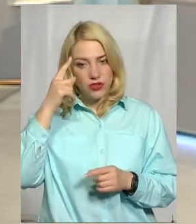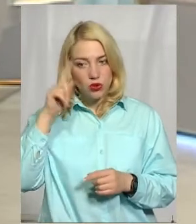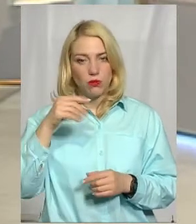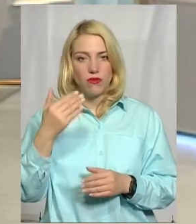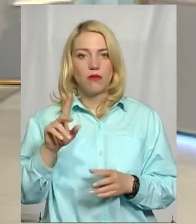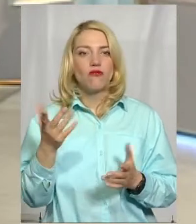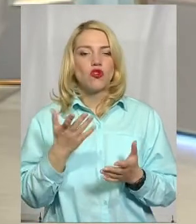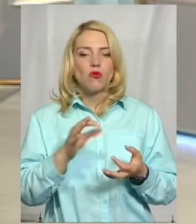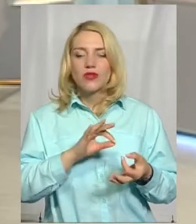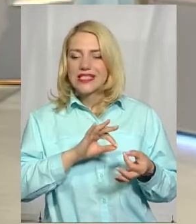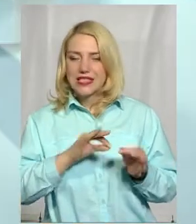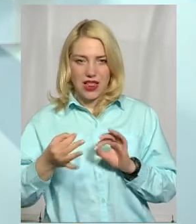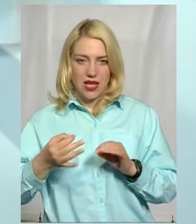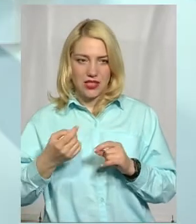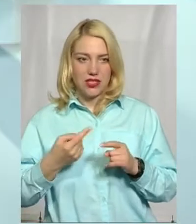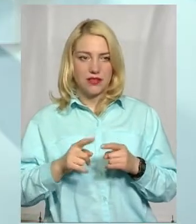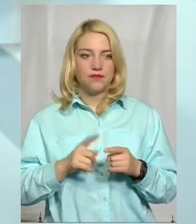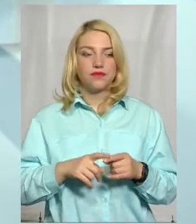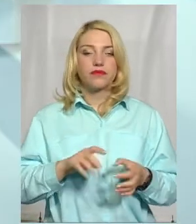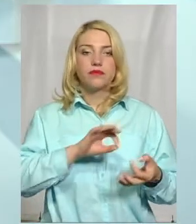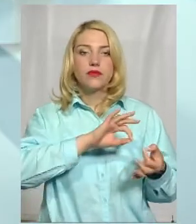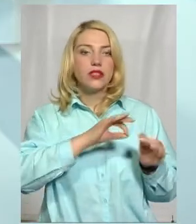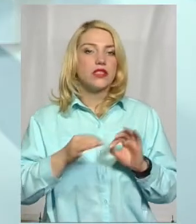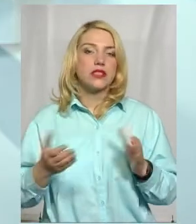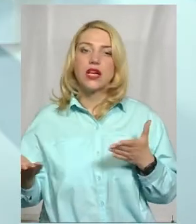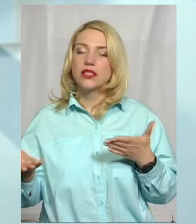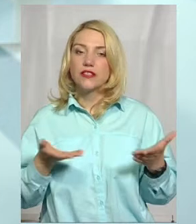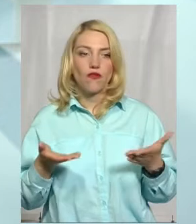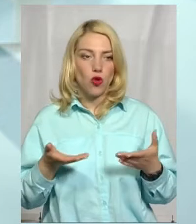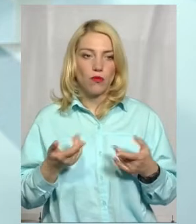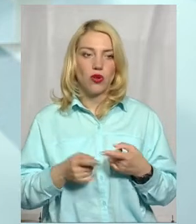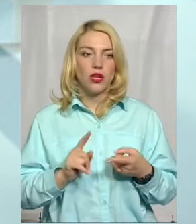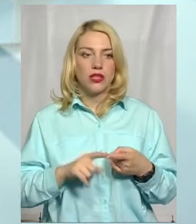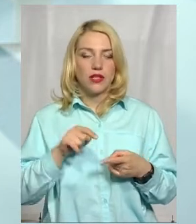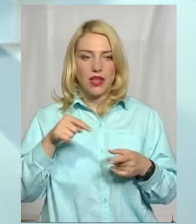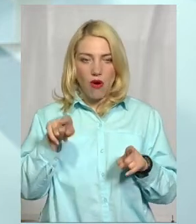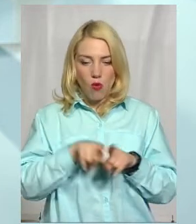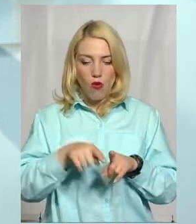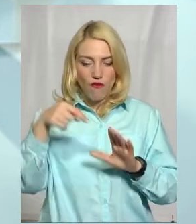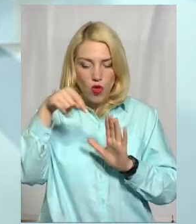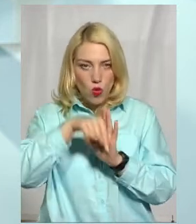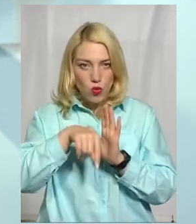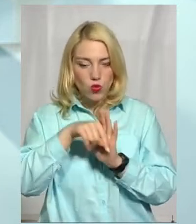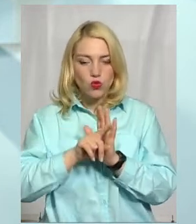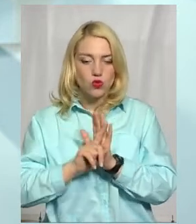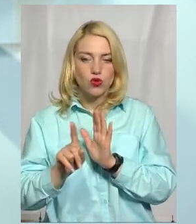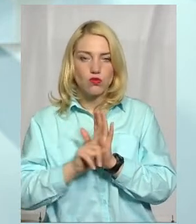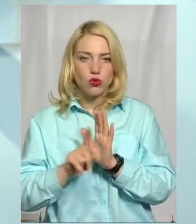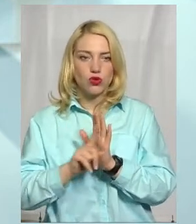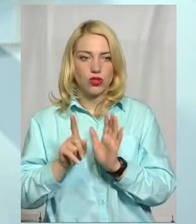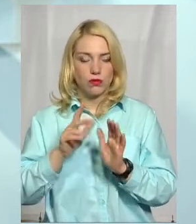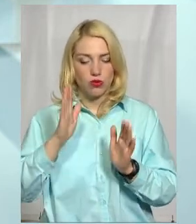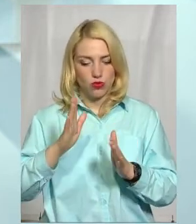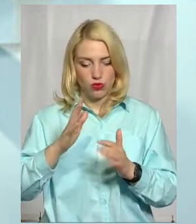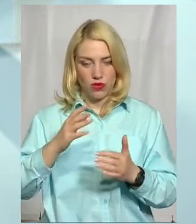приміського сполучення? Справа в тім, що складність полягає в тому, що такого внутрішнього сполучення, який би курсував